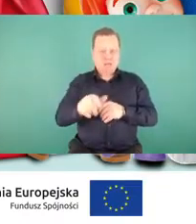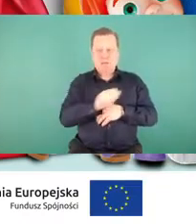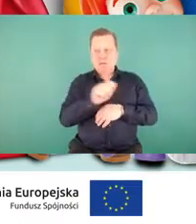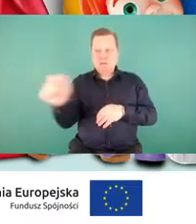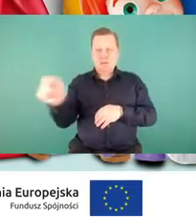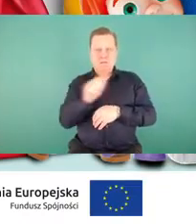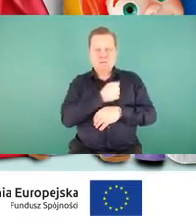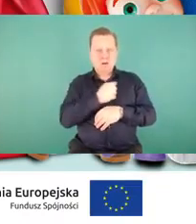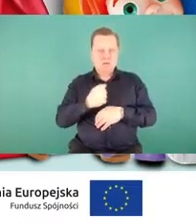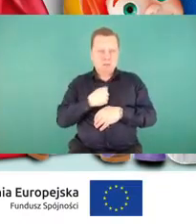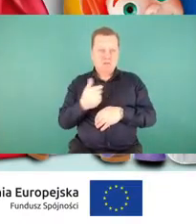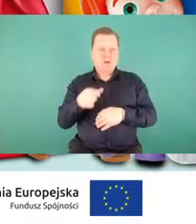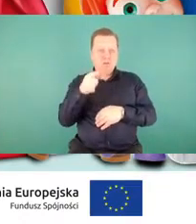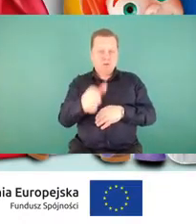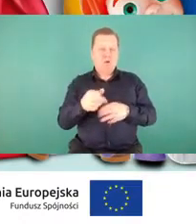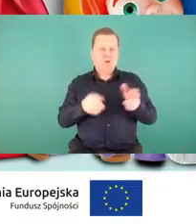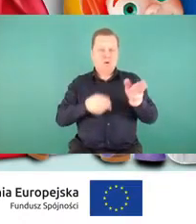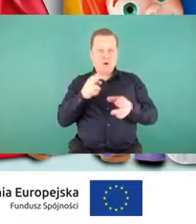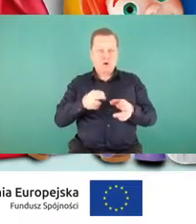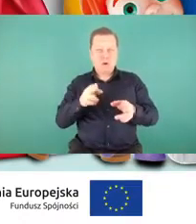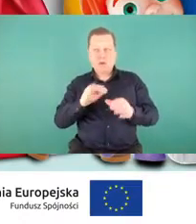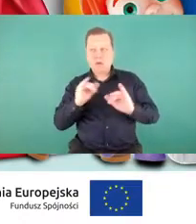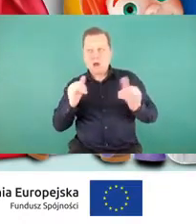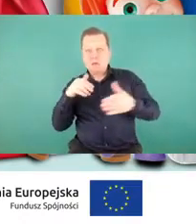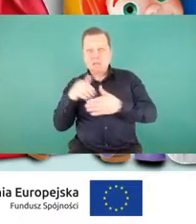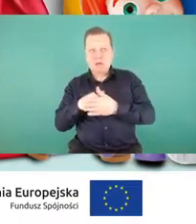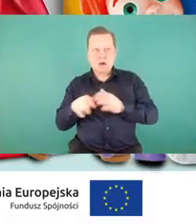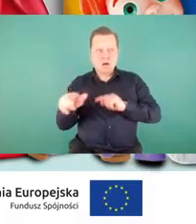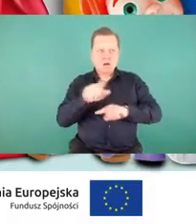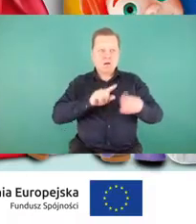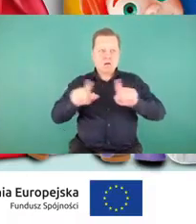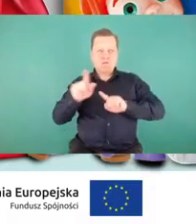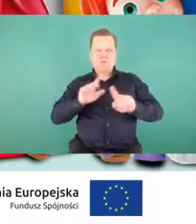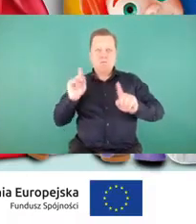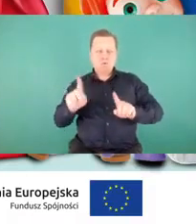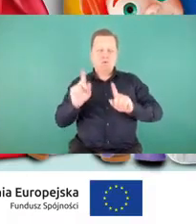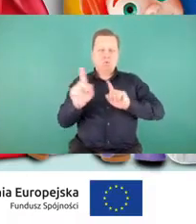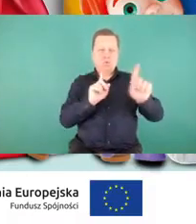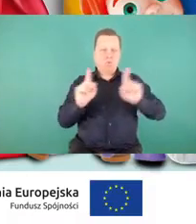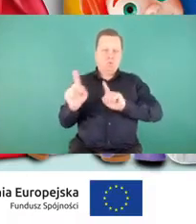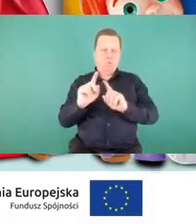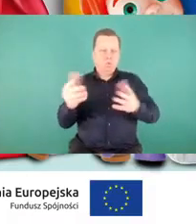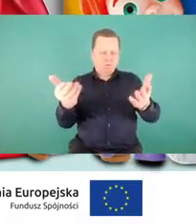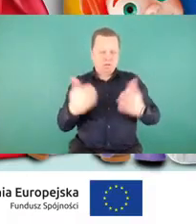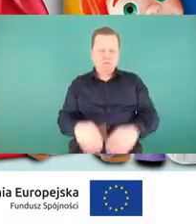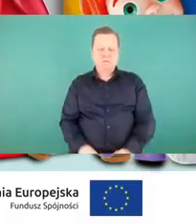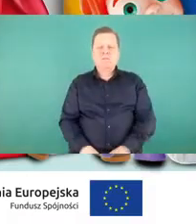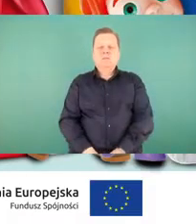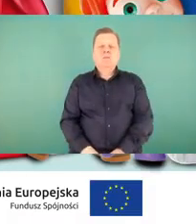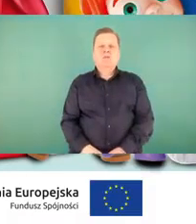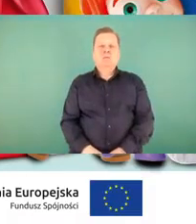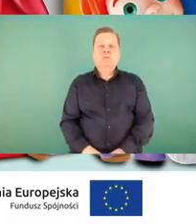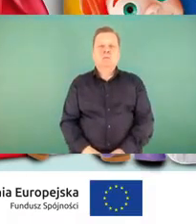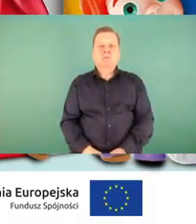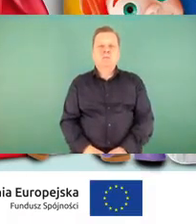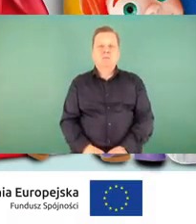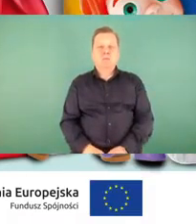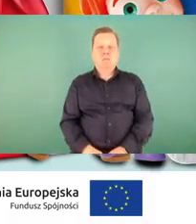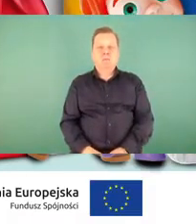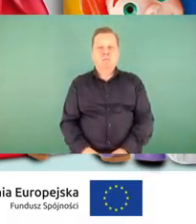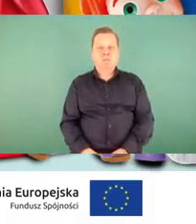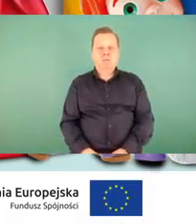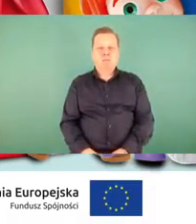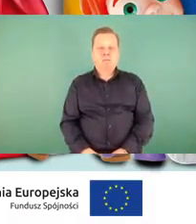pamiętały o tym, jak się zachować przy przejazdach kolejowych, czy właśnie w takich sytuacjach, gdzie jadą gdzieś